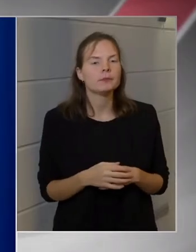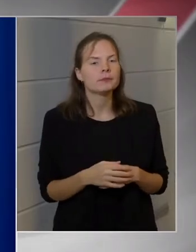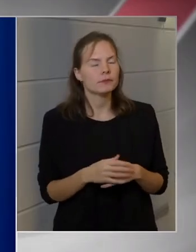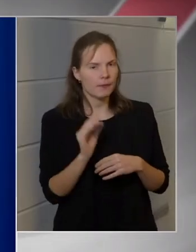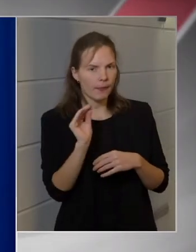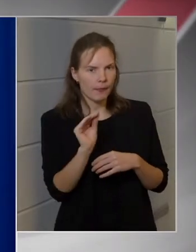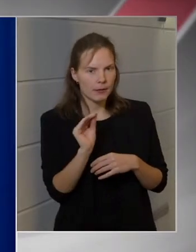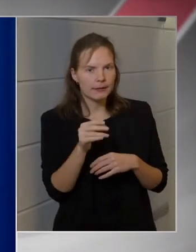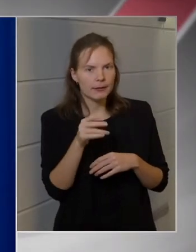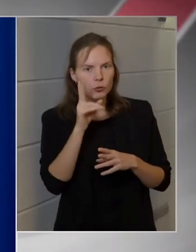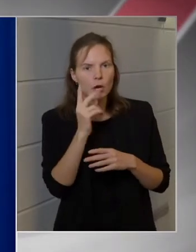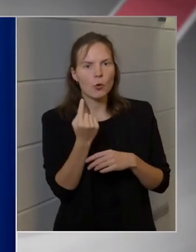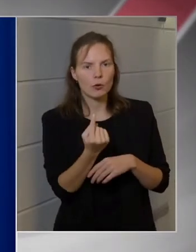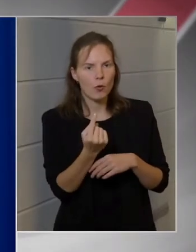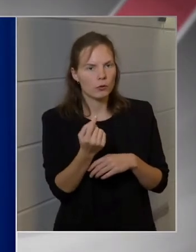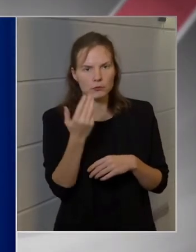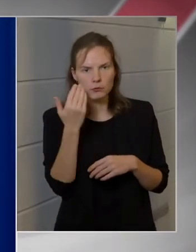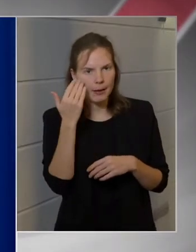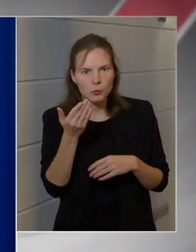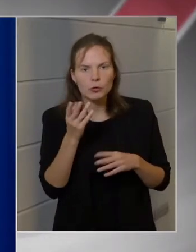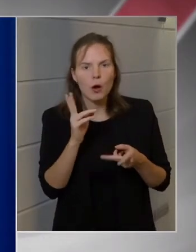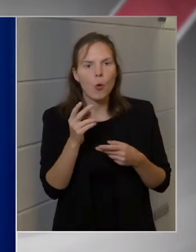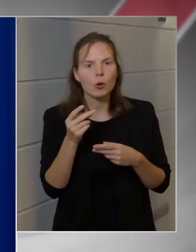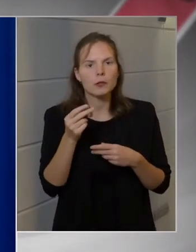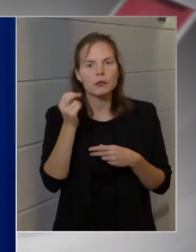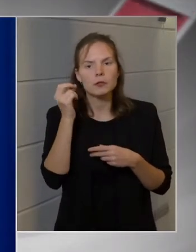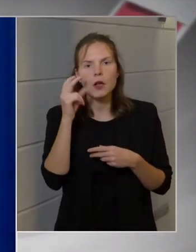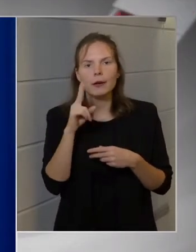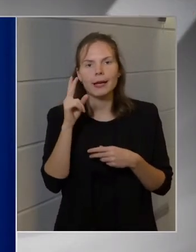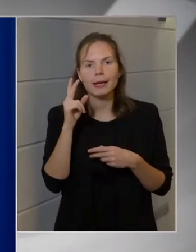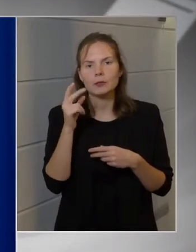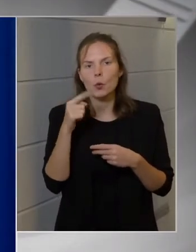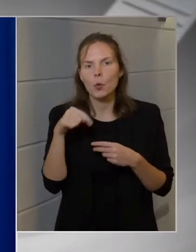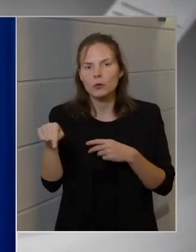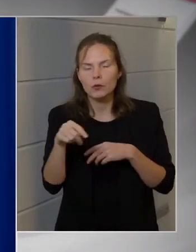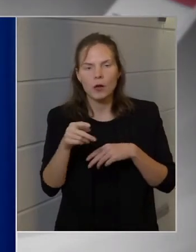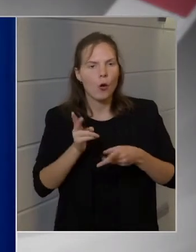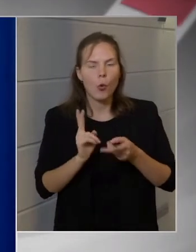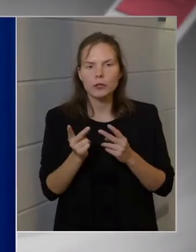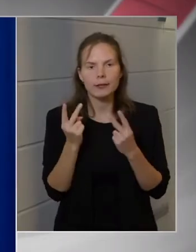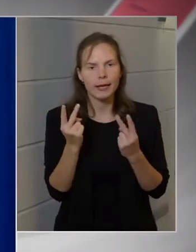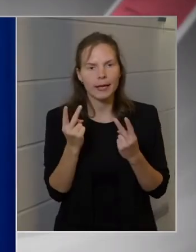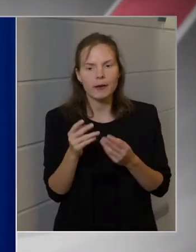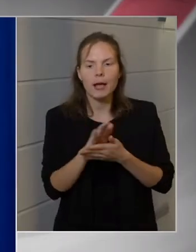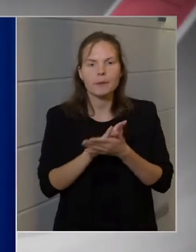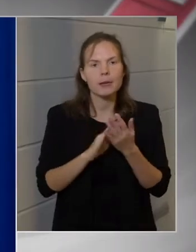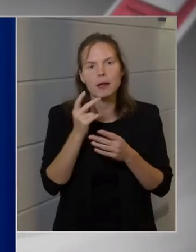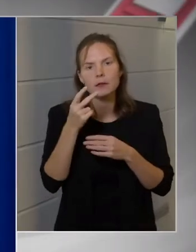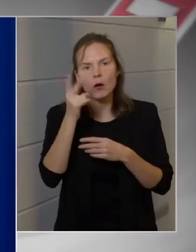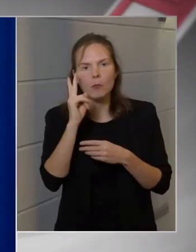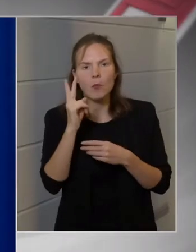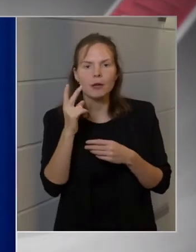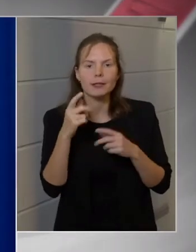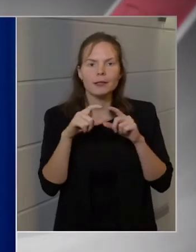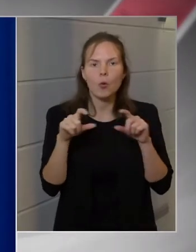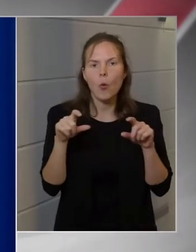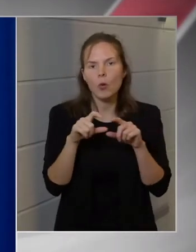Ez azt jelenti, hogy akkor ön azt sem tudja, hogy ezek a szakértők mivel érveltek? Tehát milyen szakmai okok, vagy